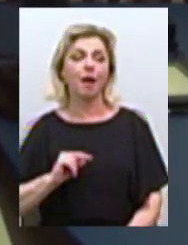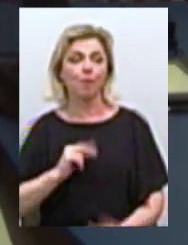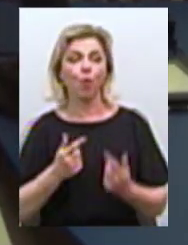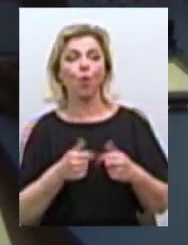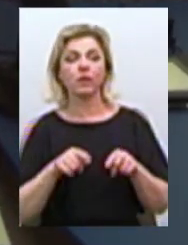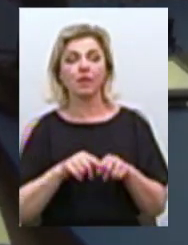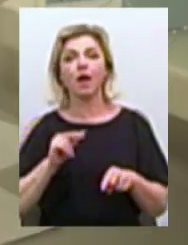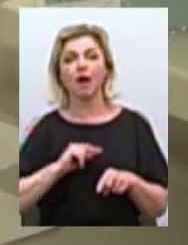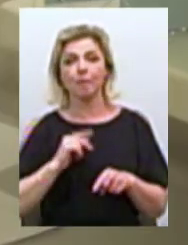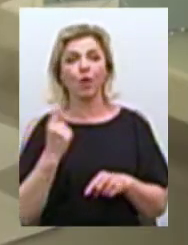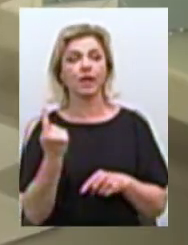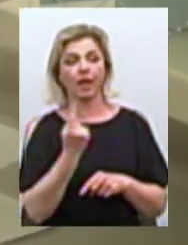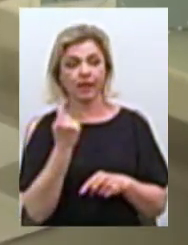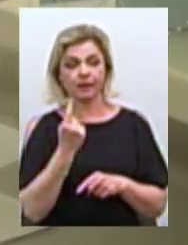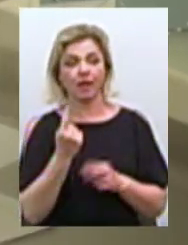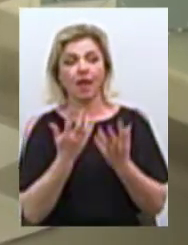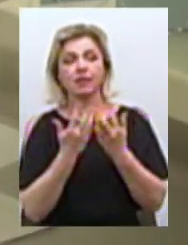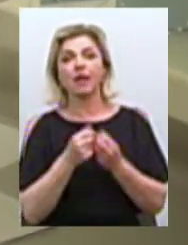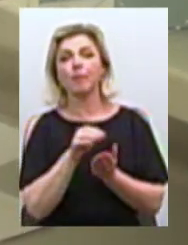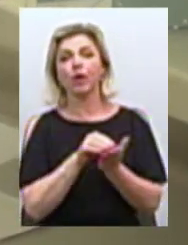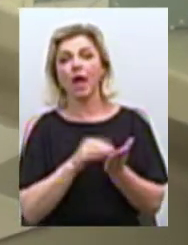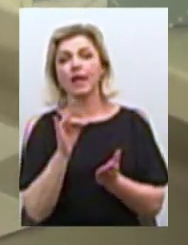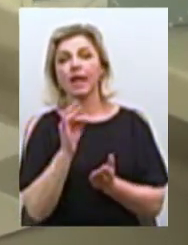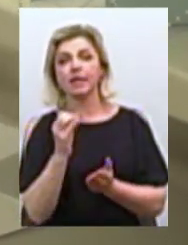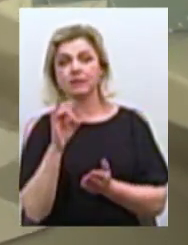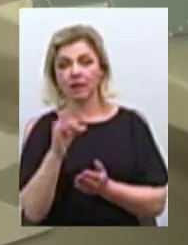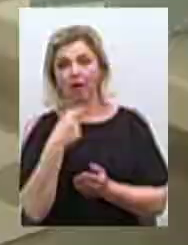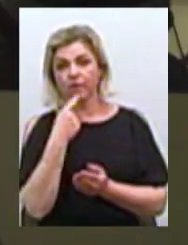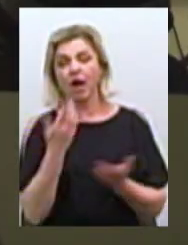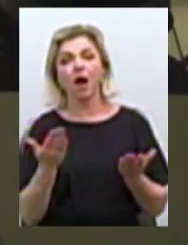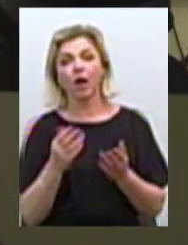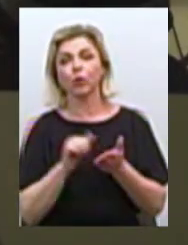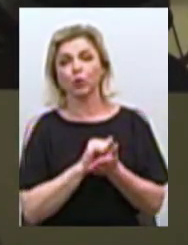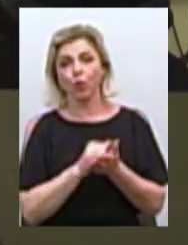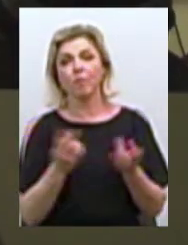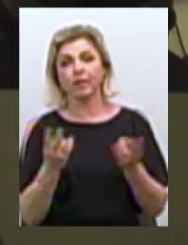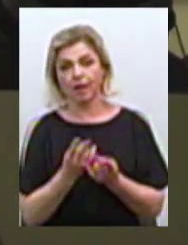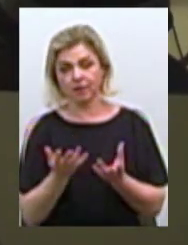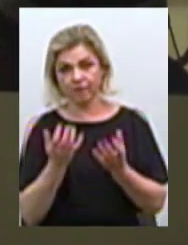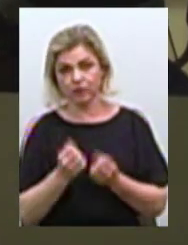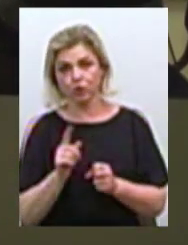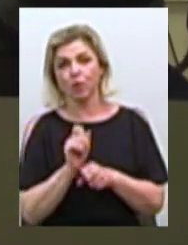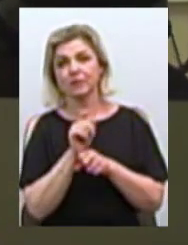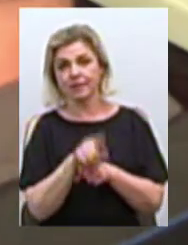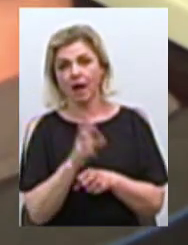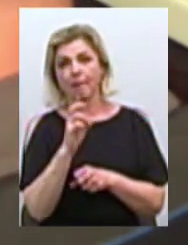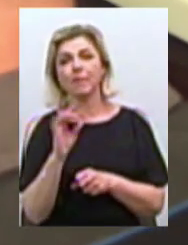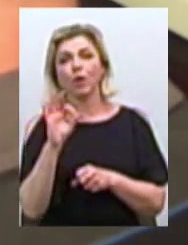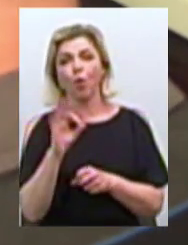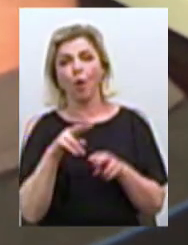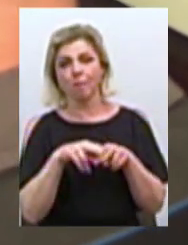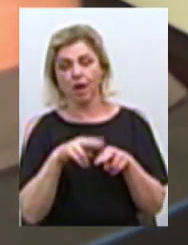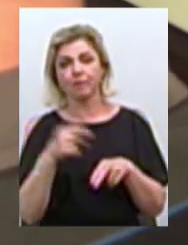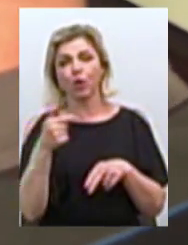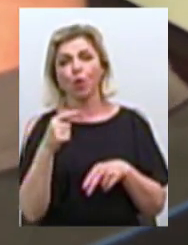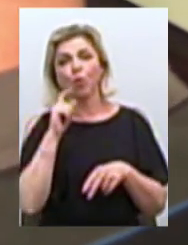роботі з єдиним демографічним державним реєстром розповіли, які документи потрібно мати з собою, щоб замовити біометричний паспорт громадянина